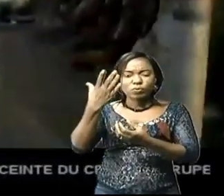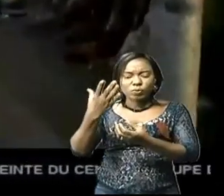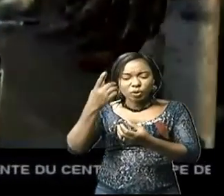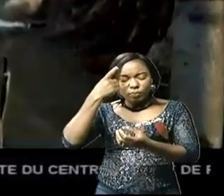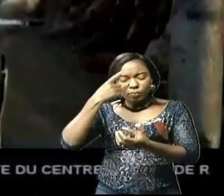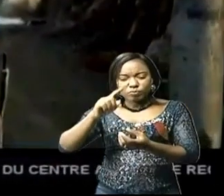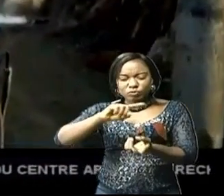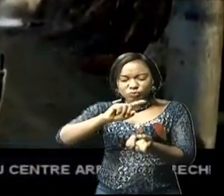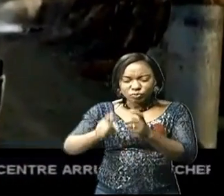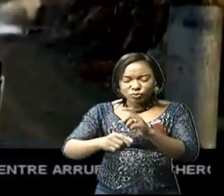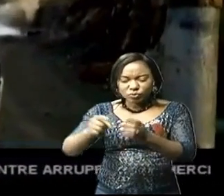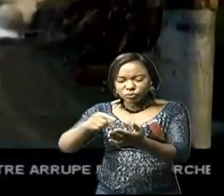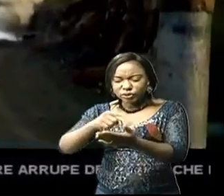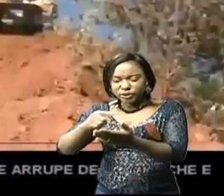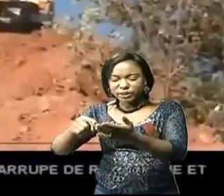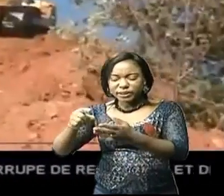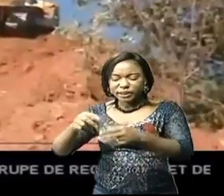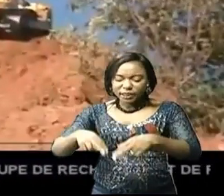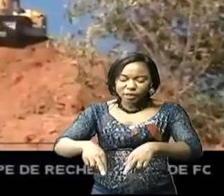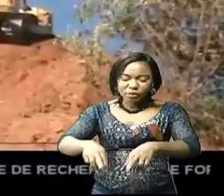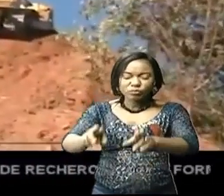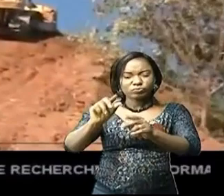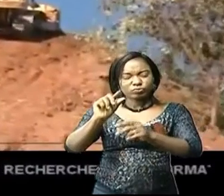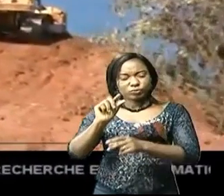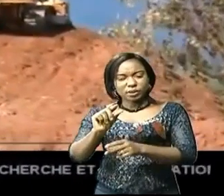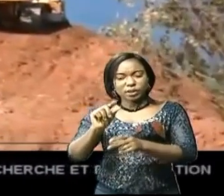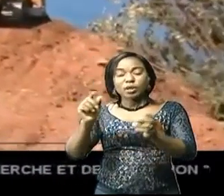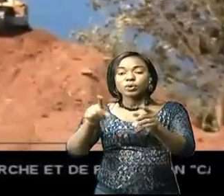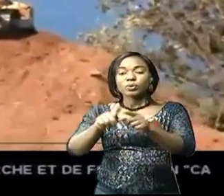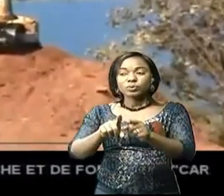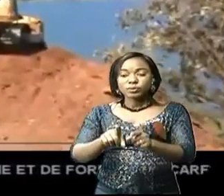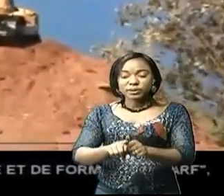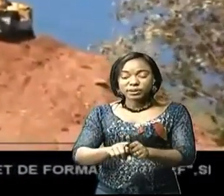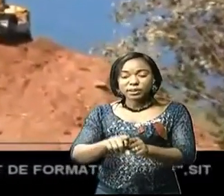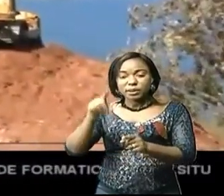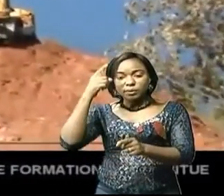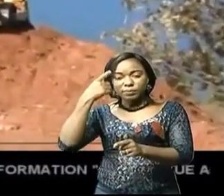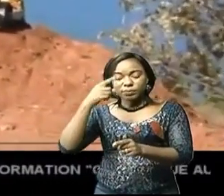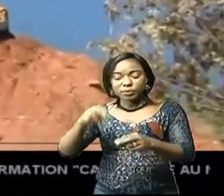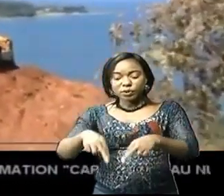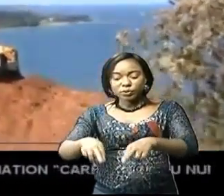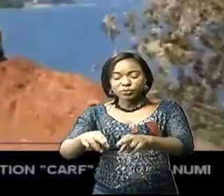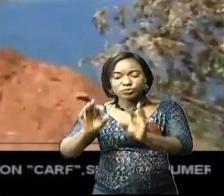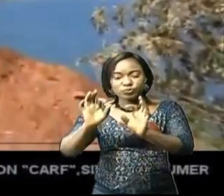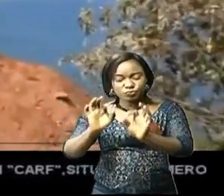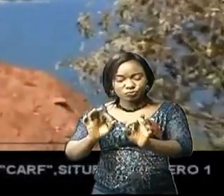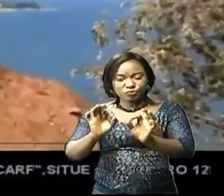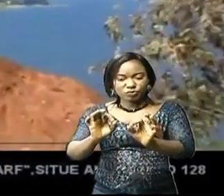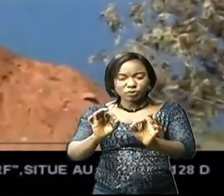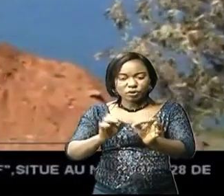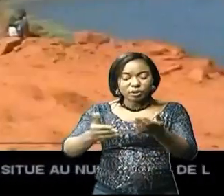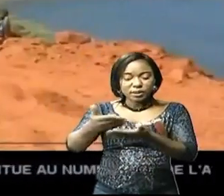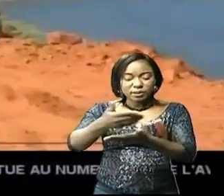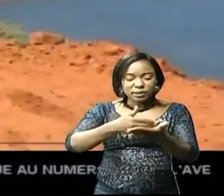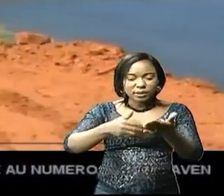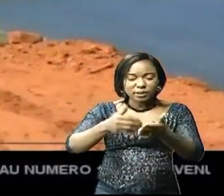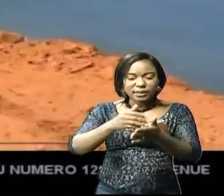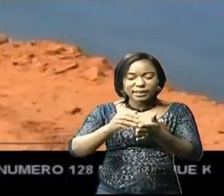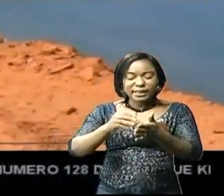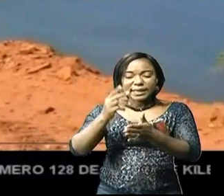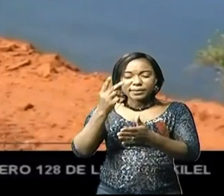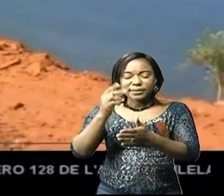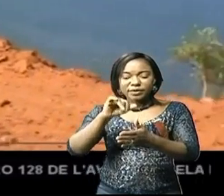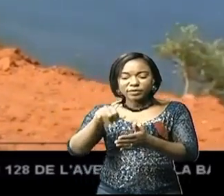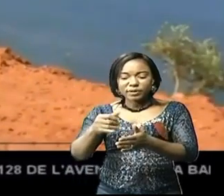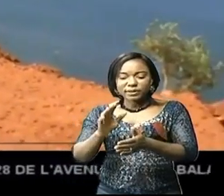rectification des pentes longitudinales et transversales du nouveau tracé de la route sur 2,5 km